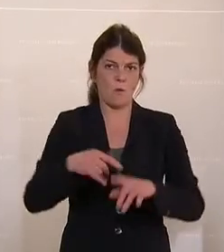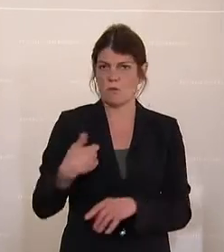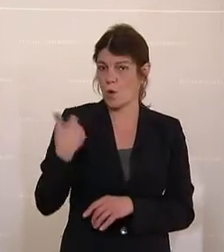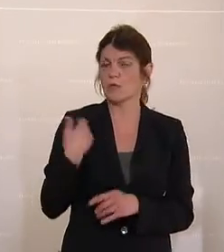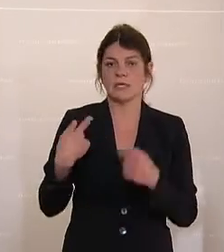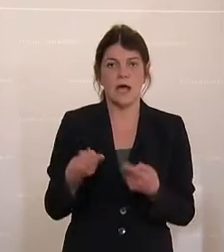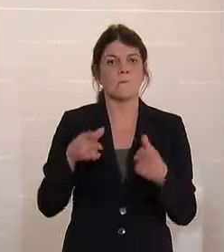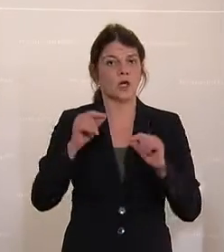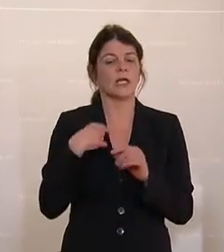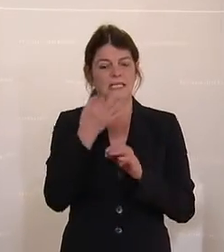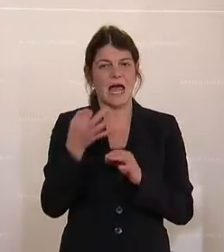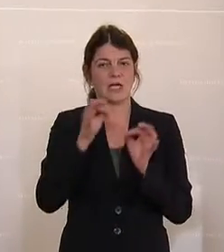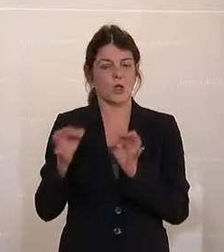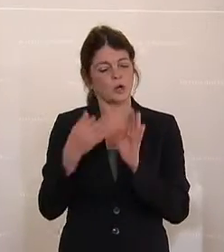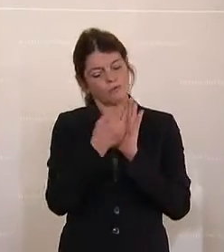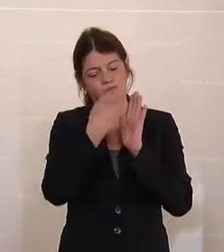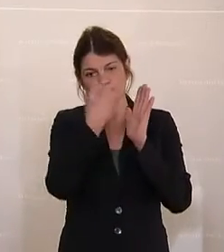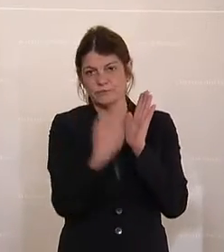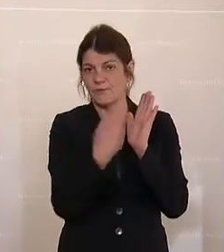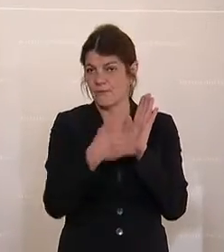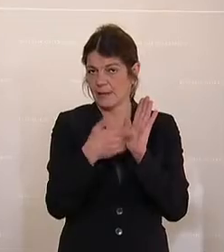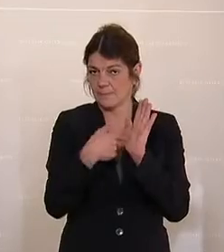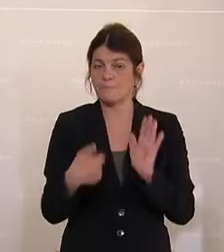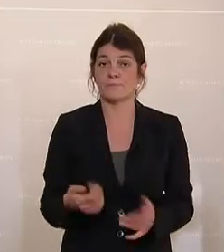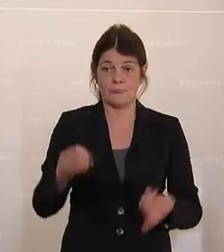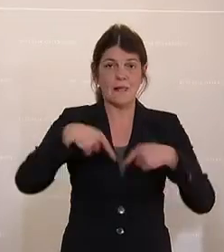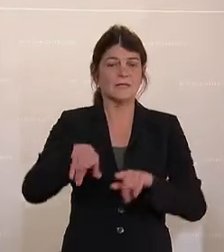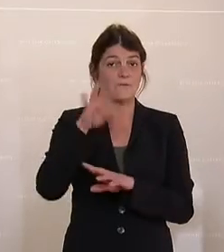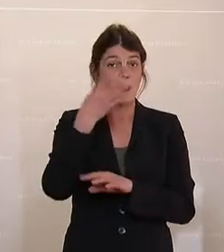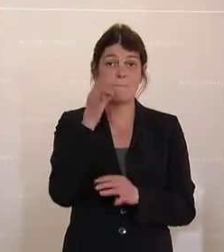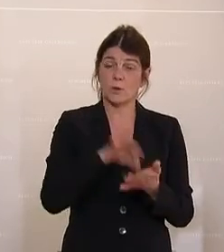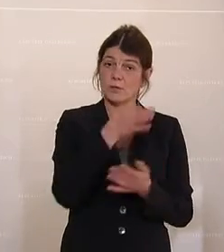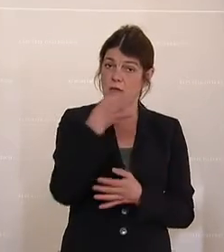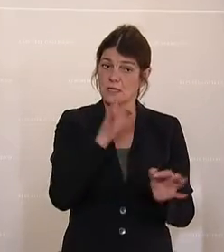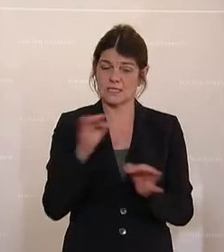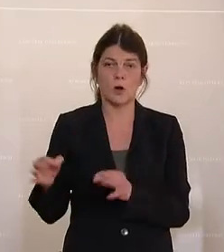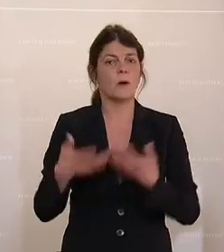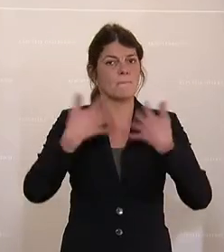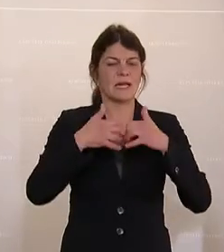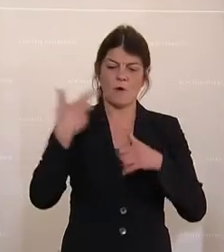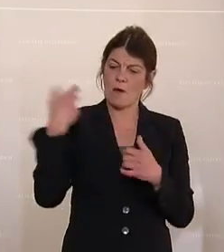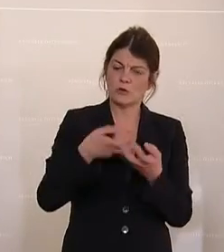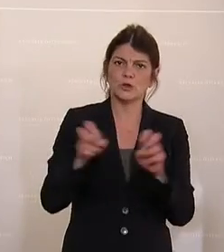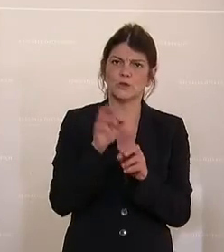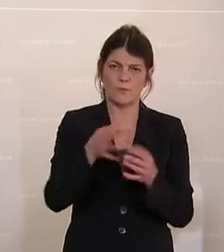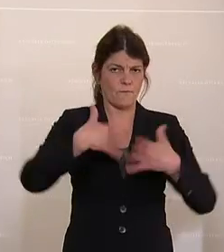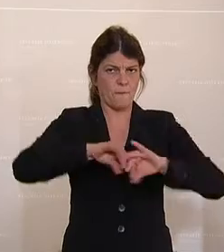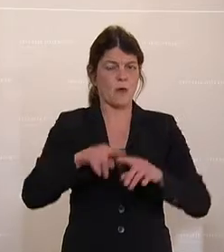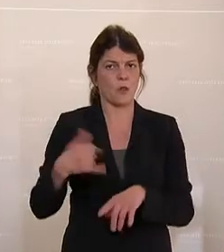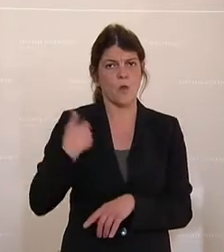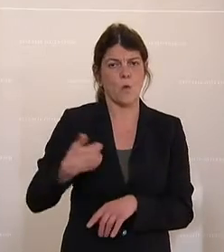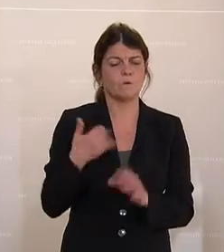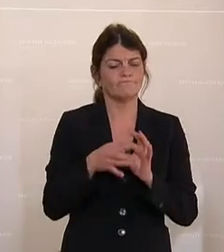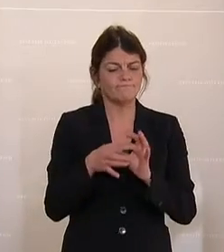fahre in der Erledigung der Tagesordnung fort. Und wir gelangen daher zum... Ein Entschließungsantrag der SPÖ thematisiert das Verschwinden unbegleiteter